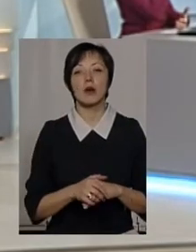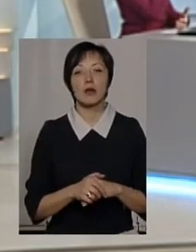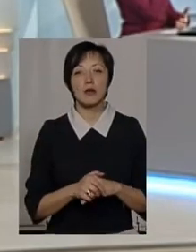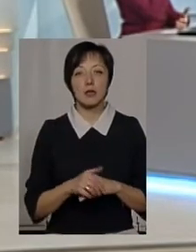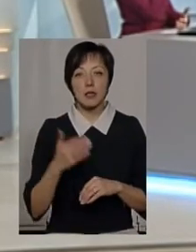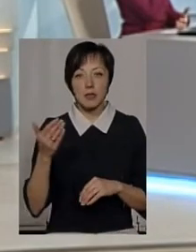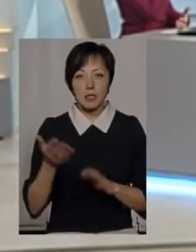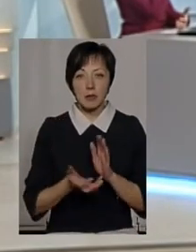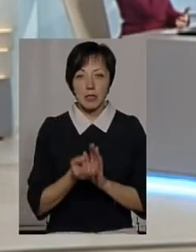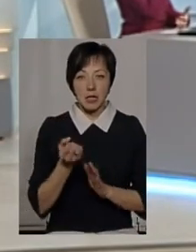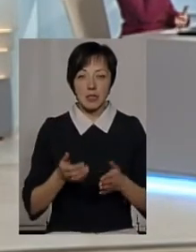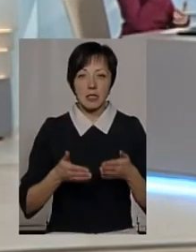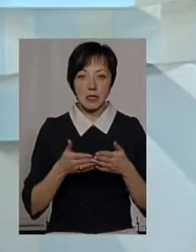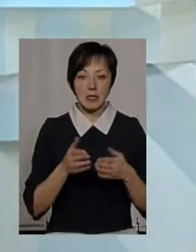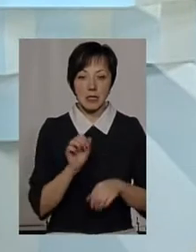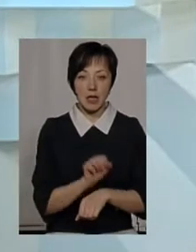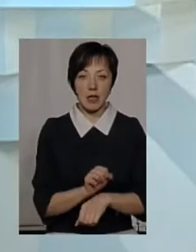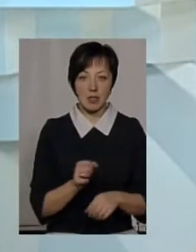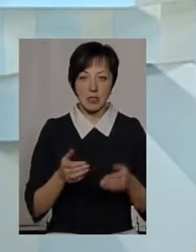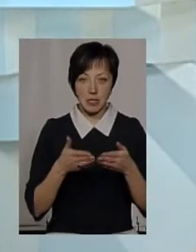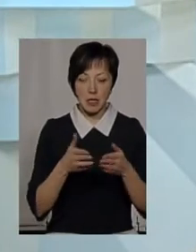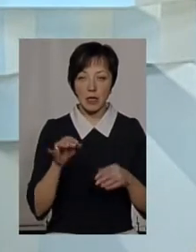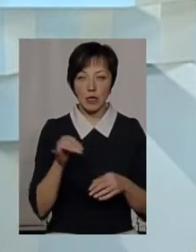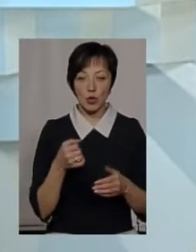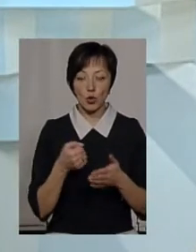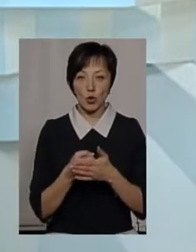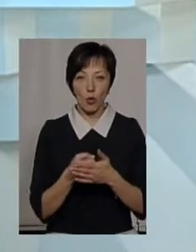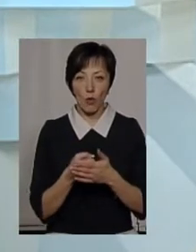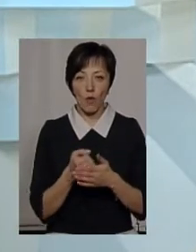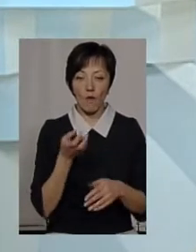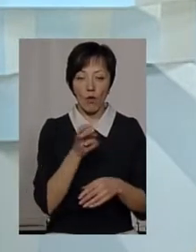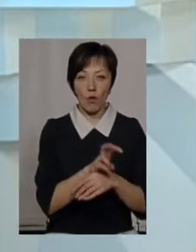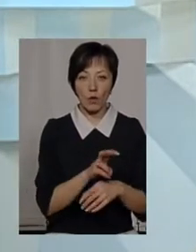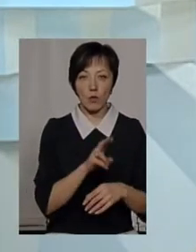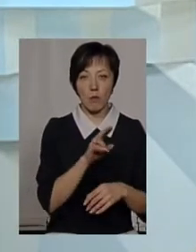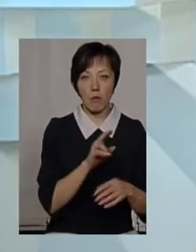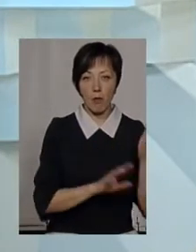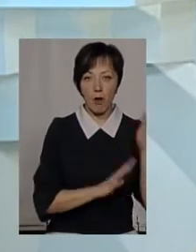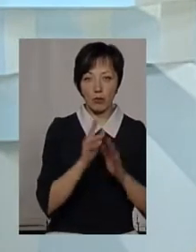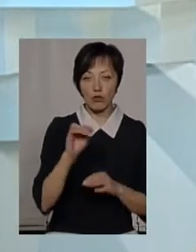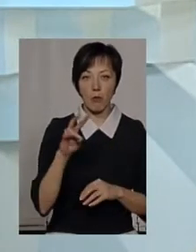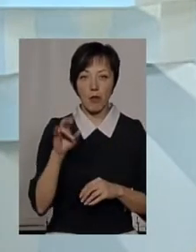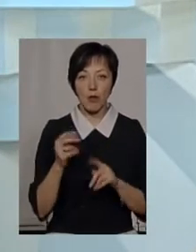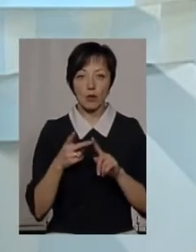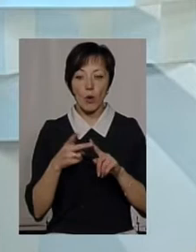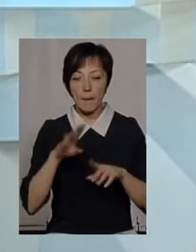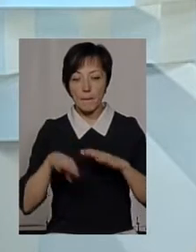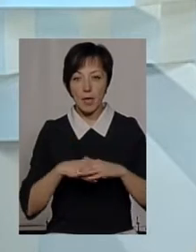Зі сторони спасательних станцій, так, сперед острова і до входу в парк Чакмана, а друга під мостом на Гречанах.